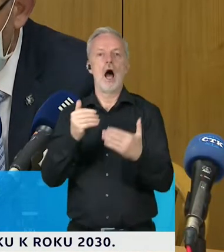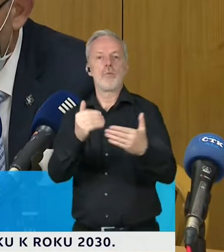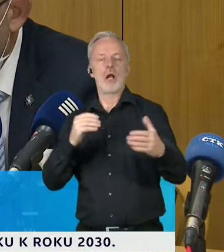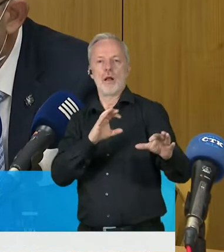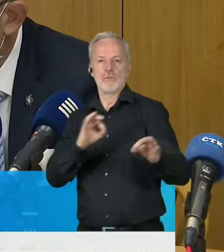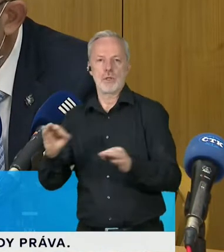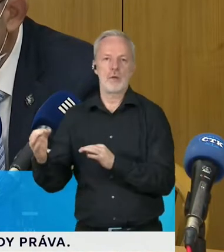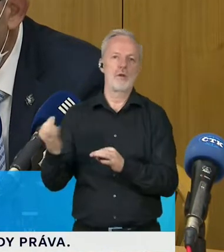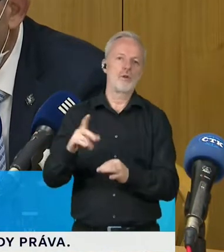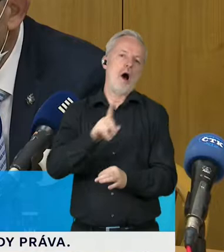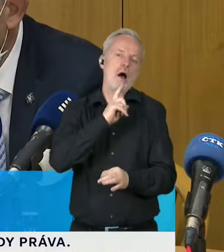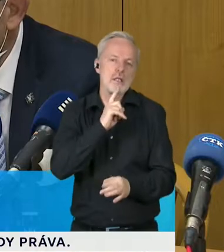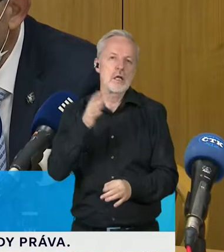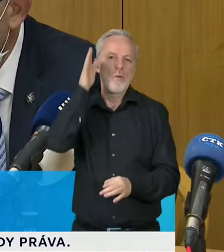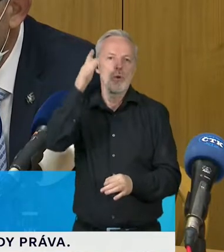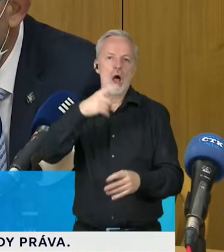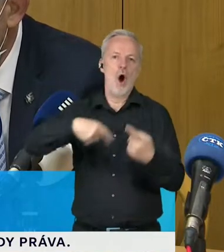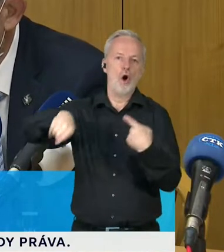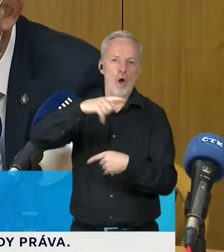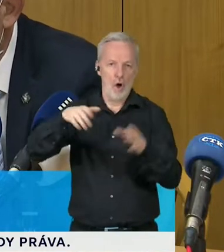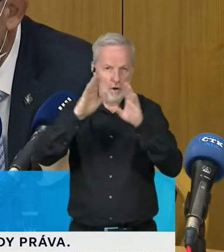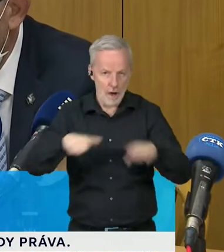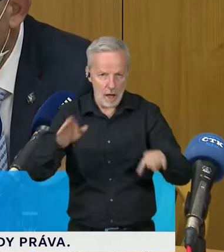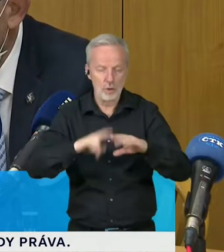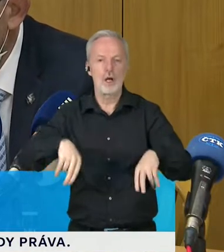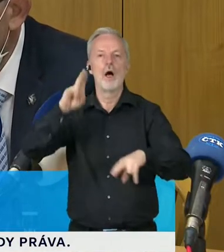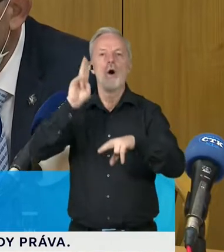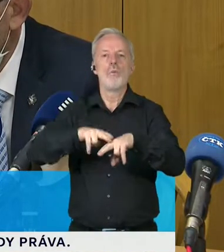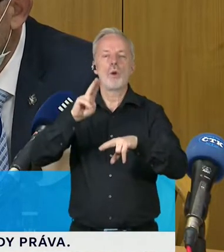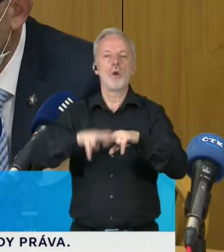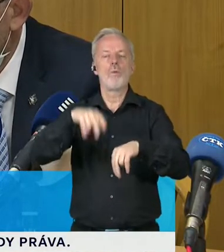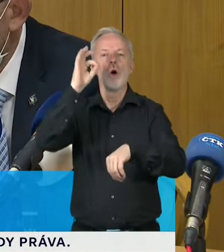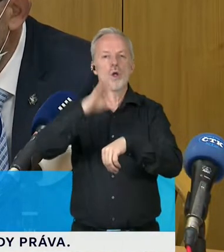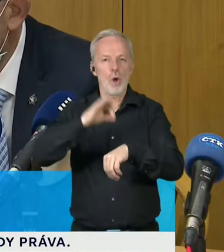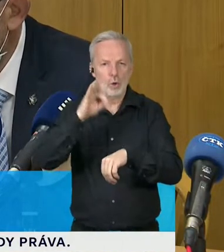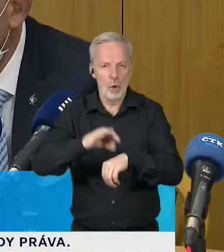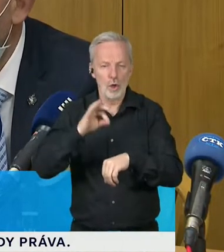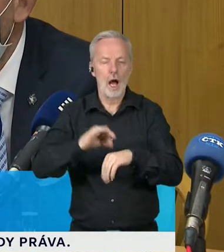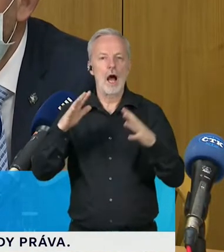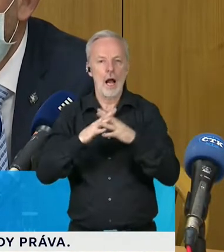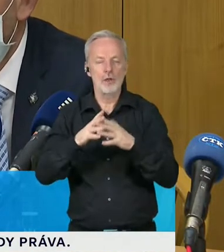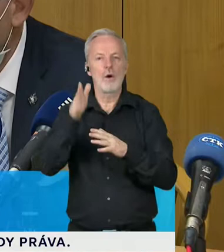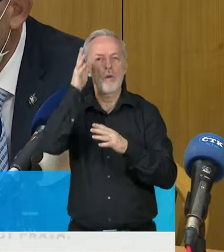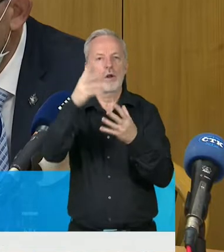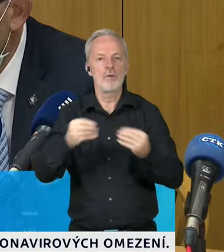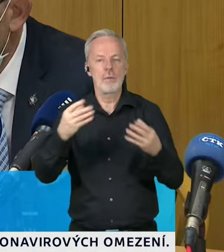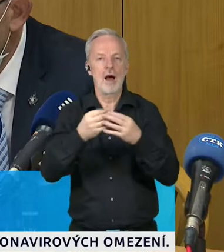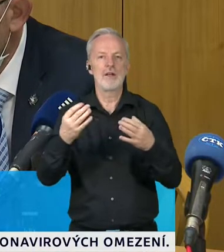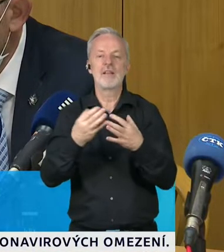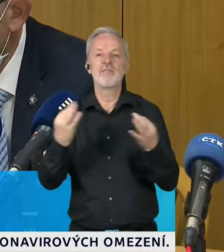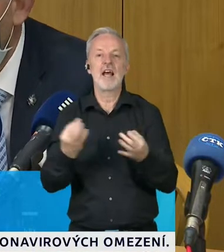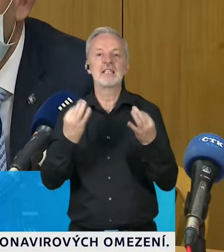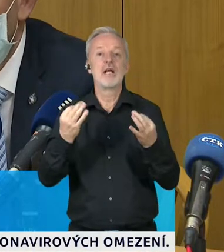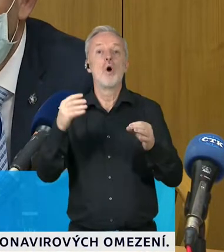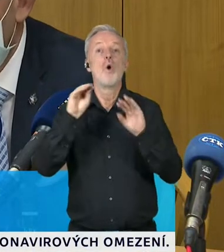doktorka Rážová pohovoří o probíhajícím testování učitelů a rovněž o tom, jak je